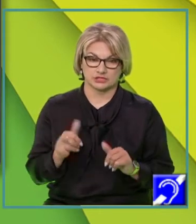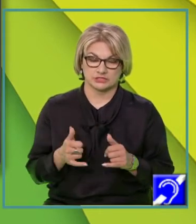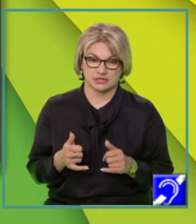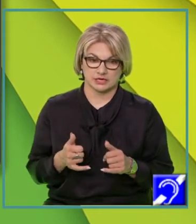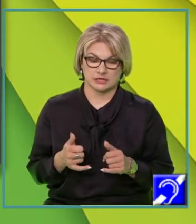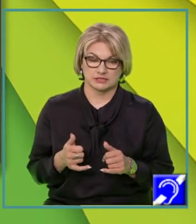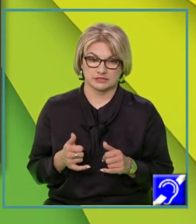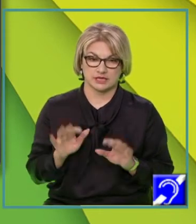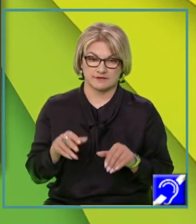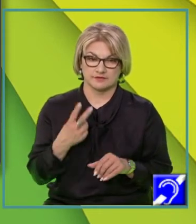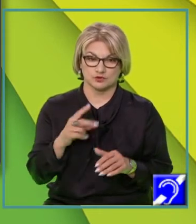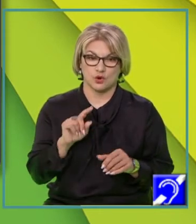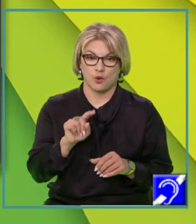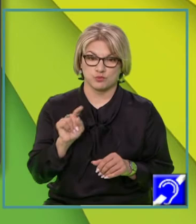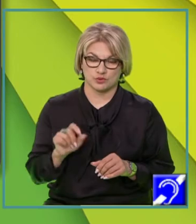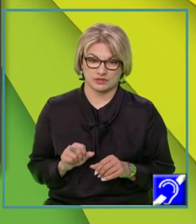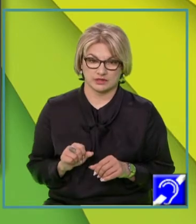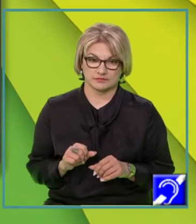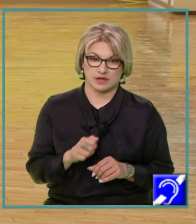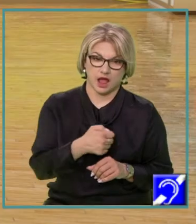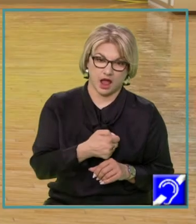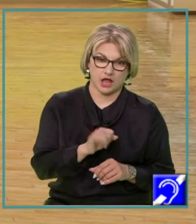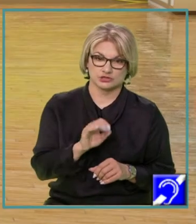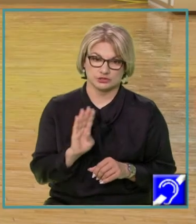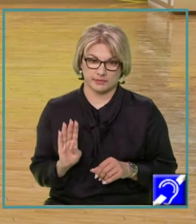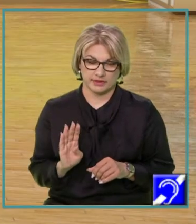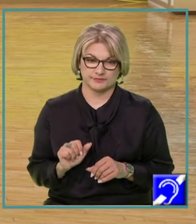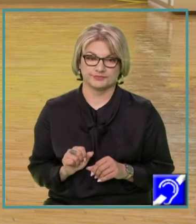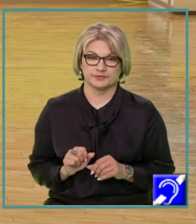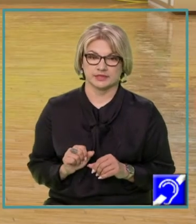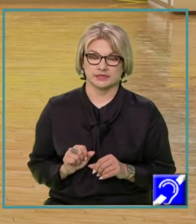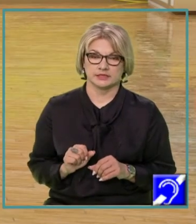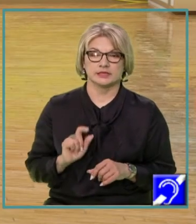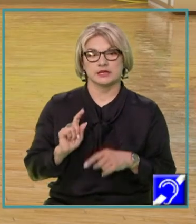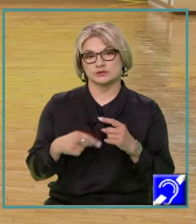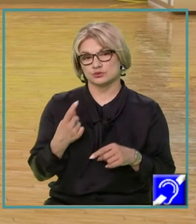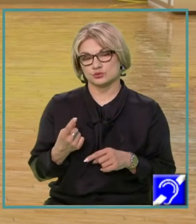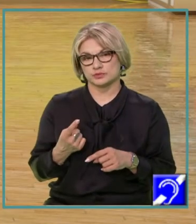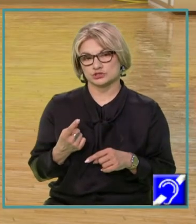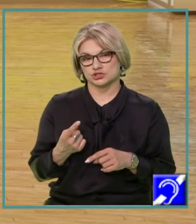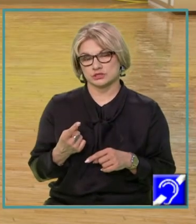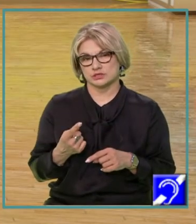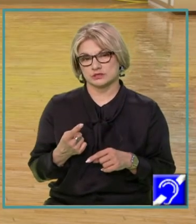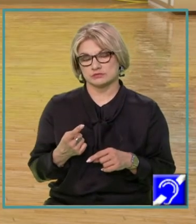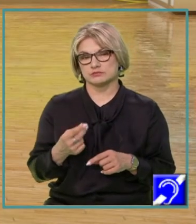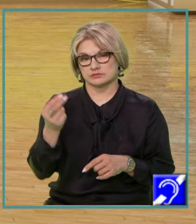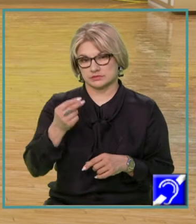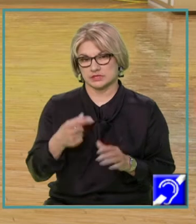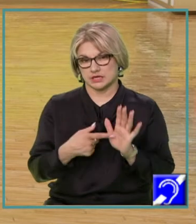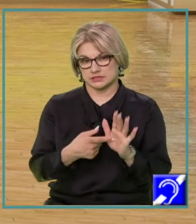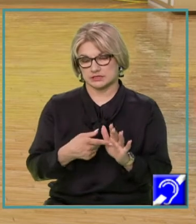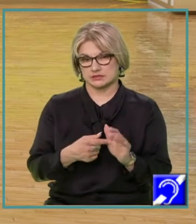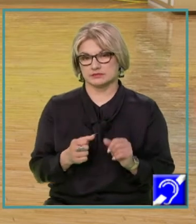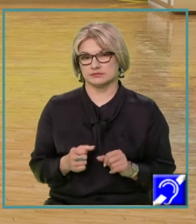avem două puncte, A și B. După ce le reprezentăm în plan,